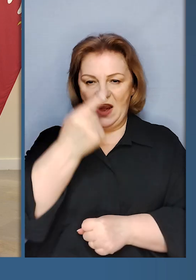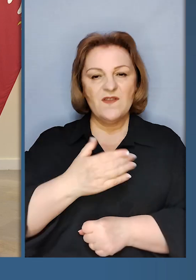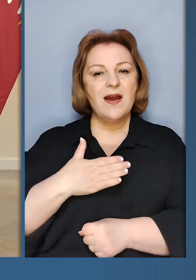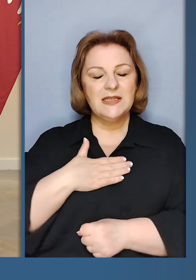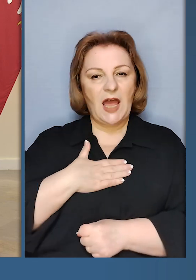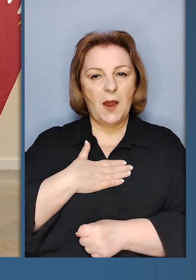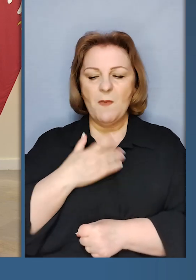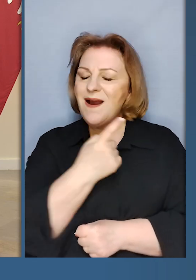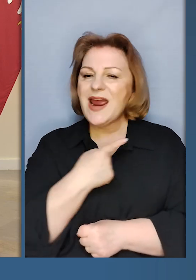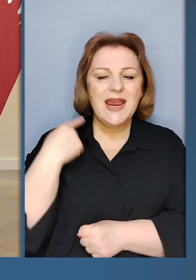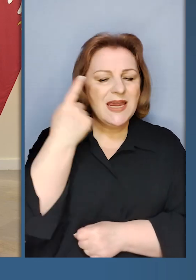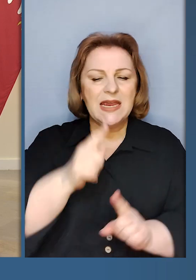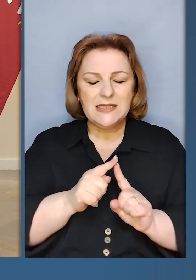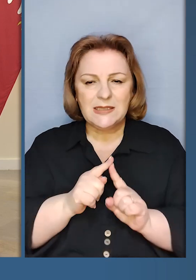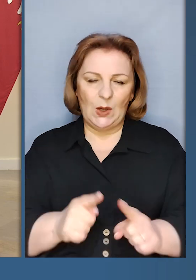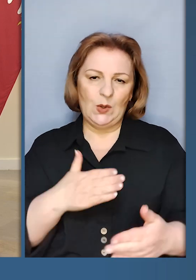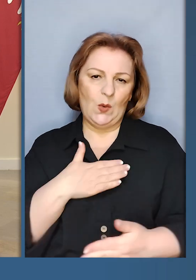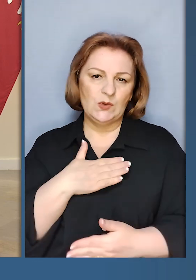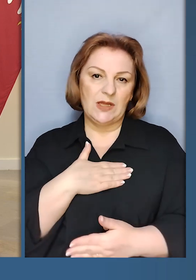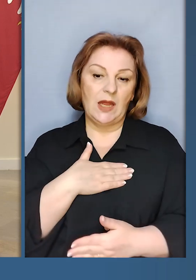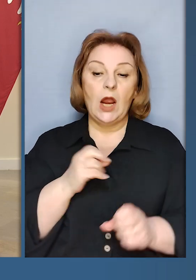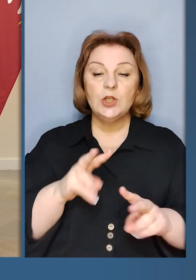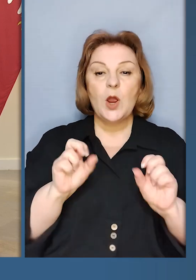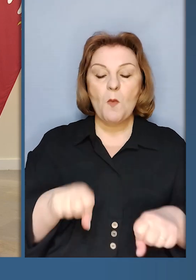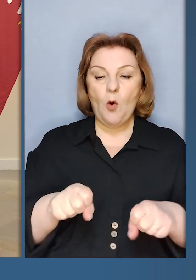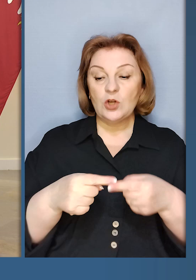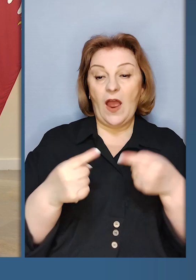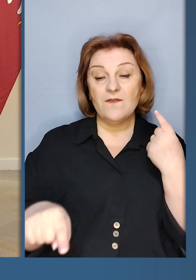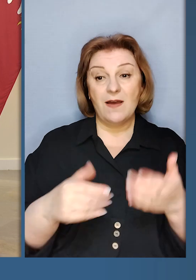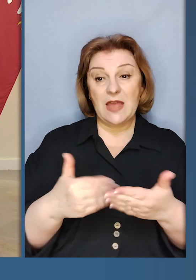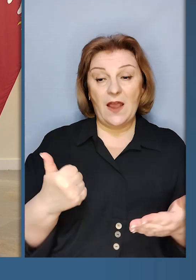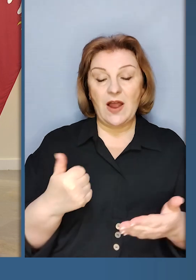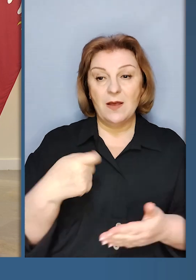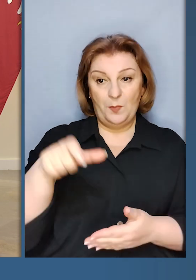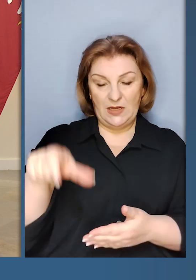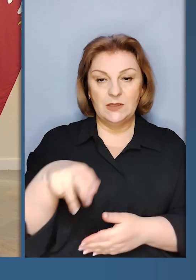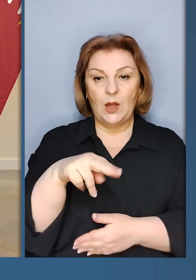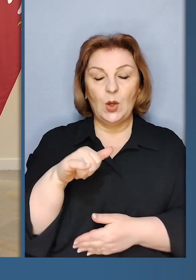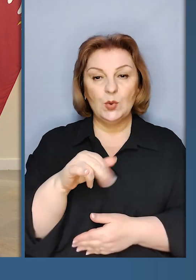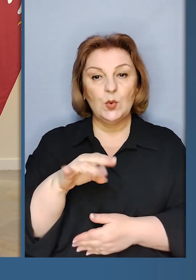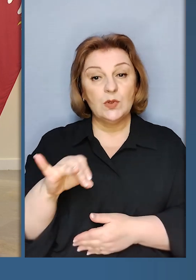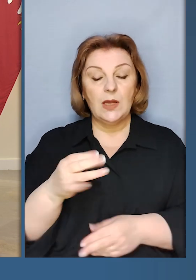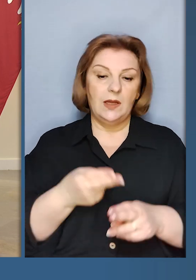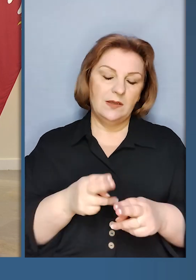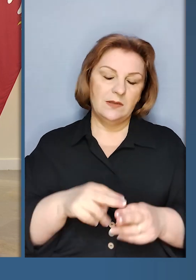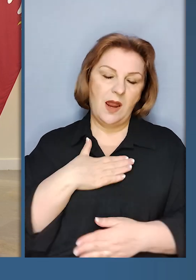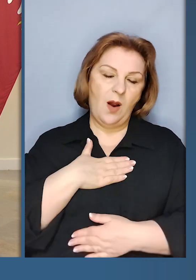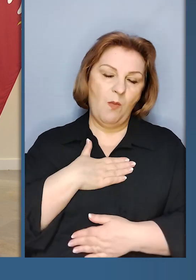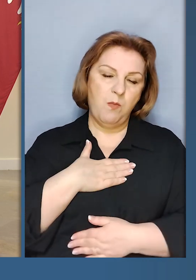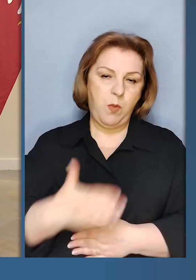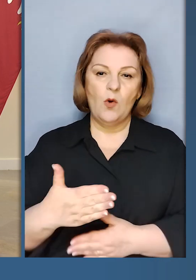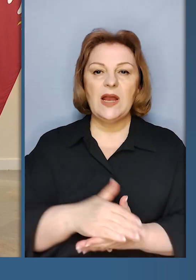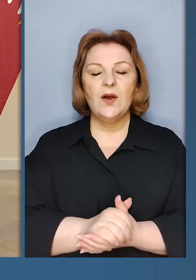ексклюзивно і чим я можу відрізнятися зараз від президента Дуди, це подякувати.